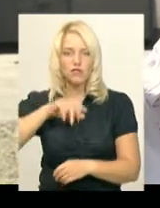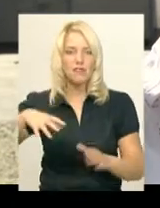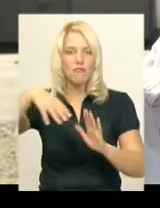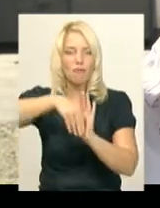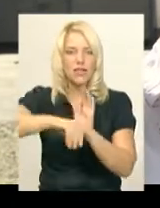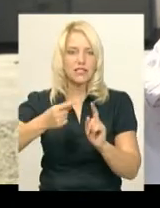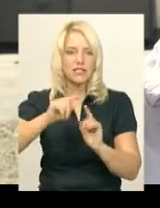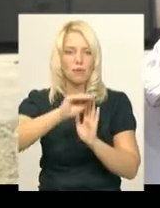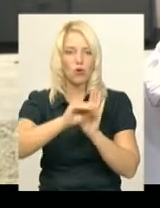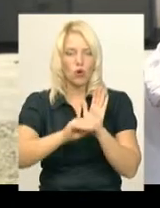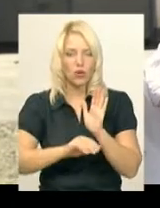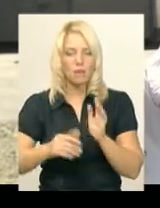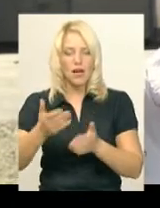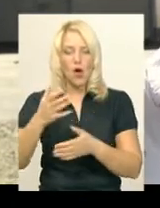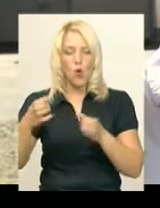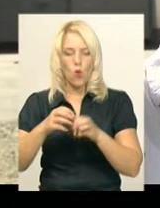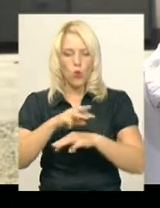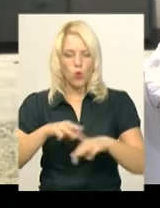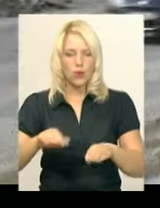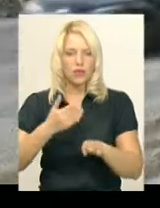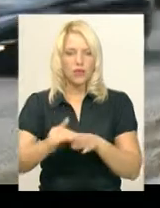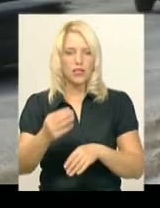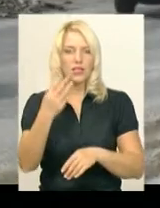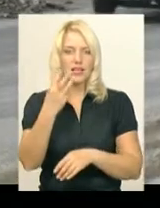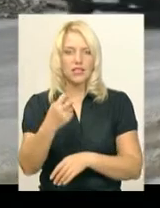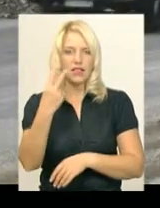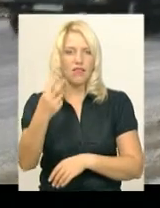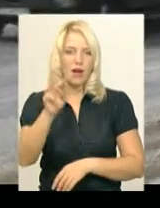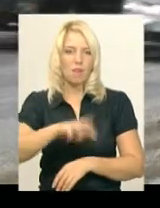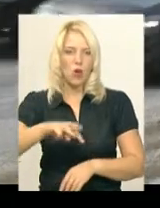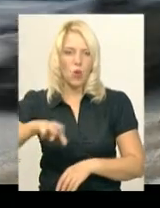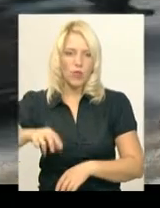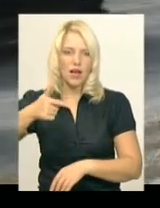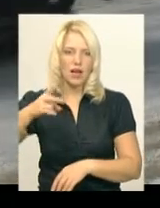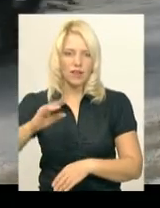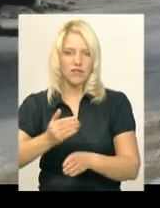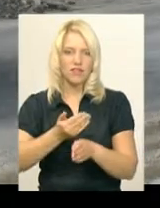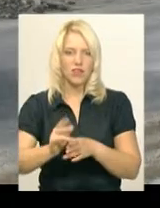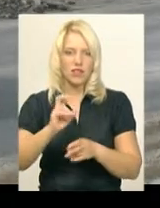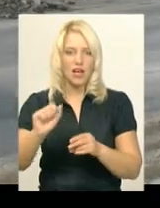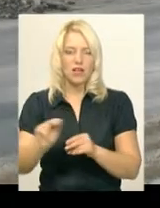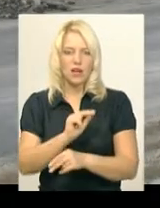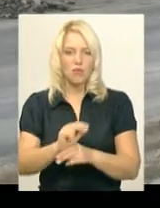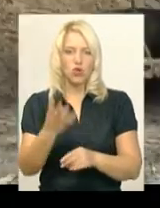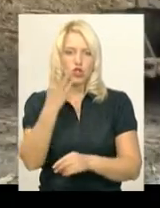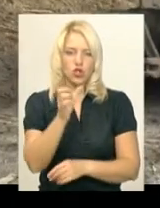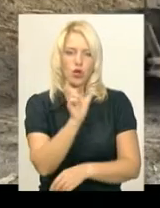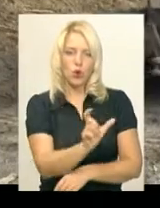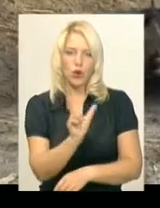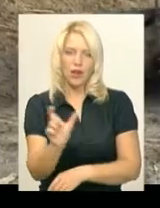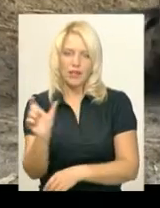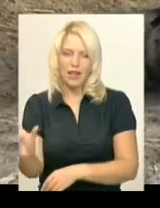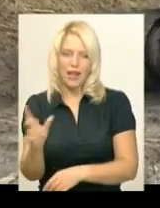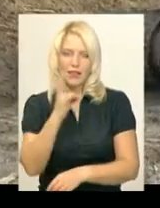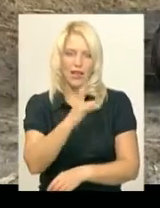нам передбачено урядом 302 мільйони гривень. 302 мільйони гривень виділено на ремонт чотирьох ділянок автодороги Н